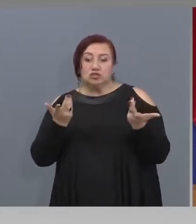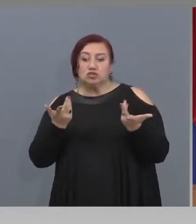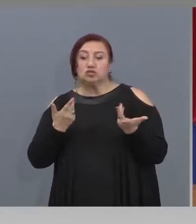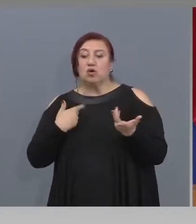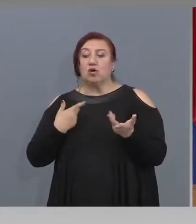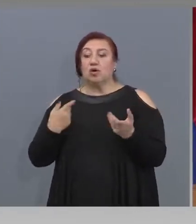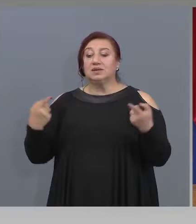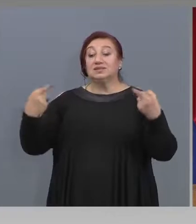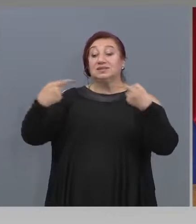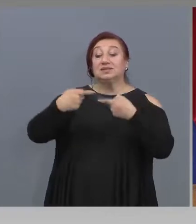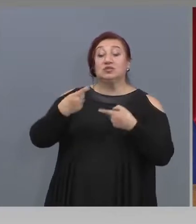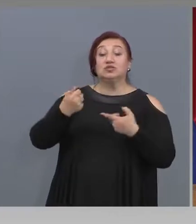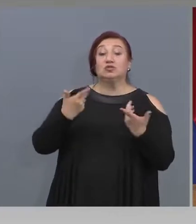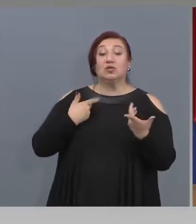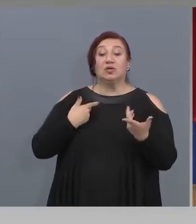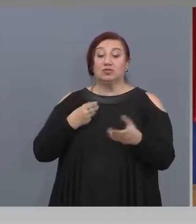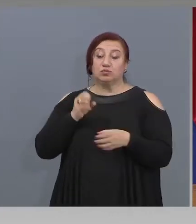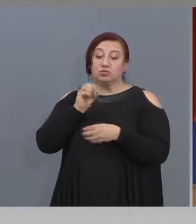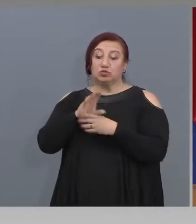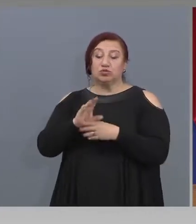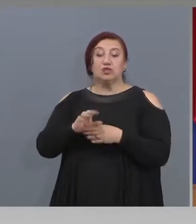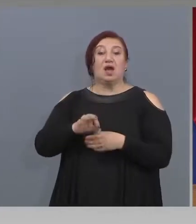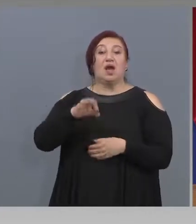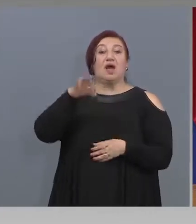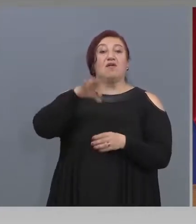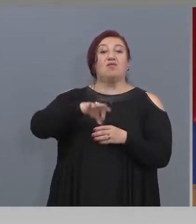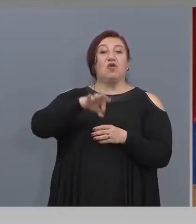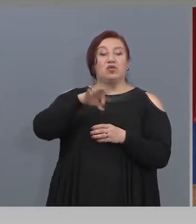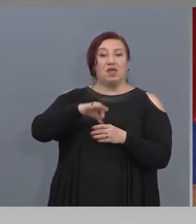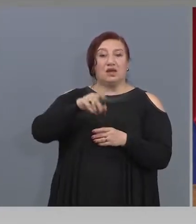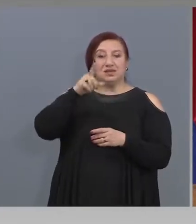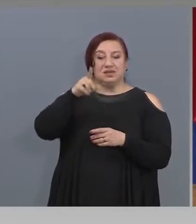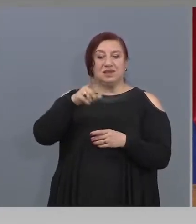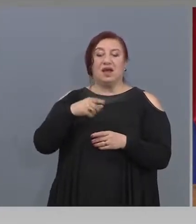Джераси за Стопанисова, Червената къща? Благодаря. Ани Иванова, Антени.